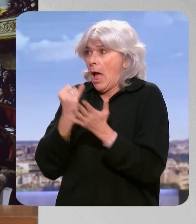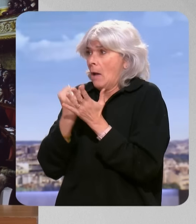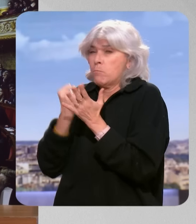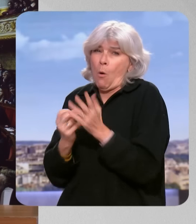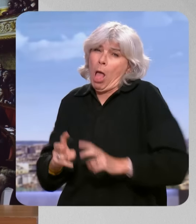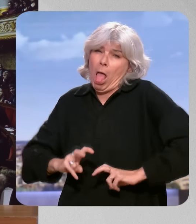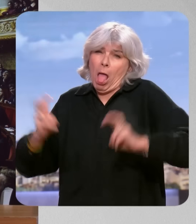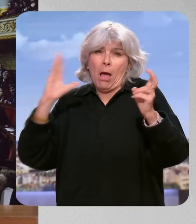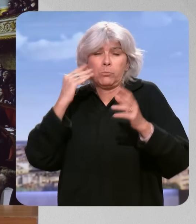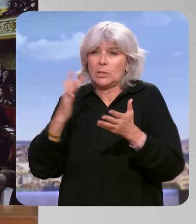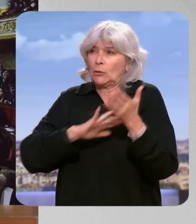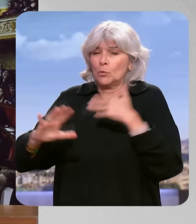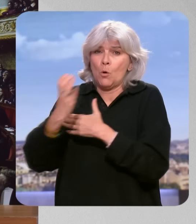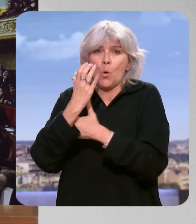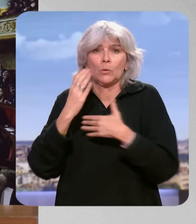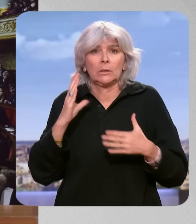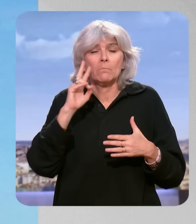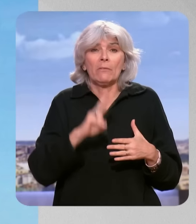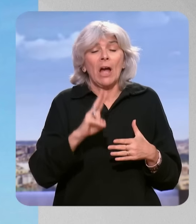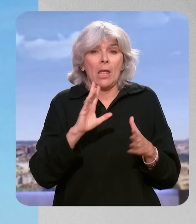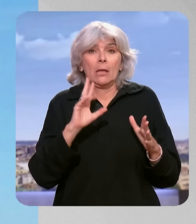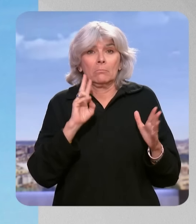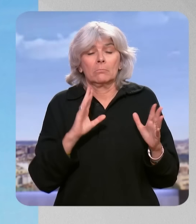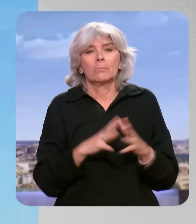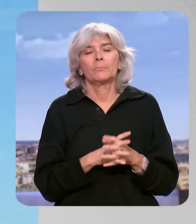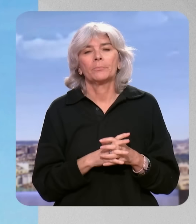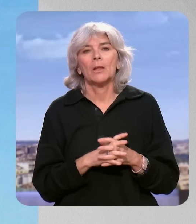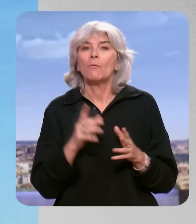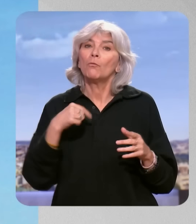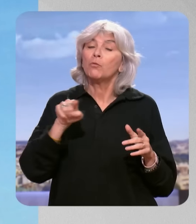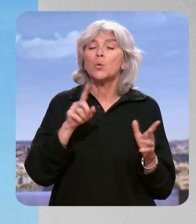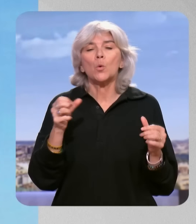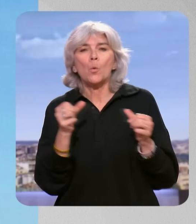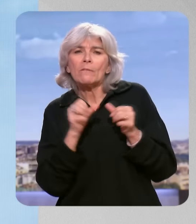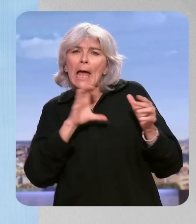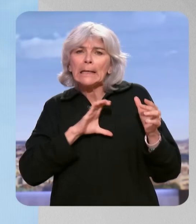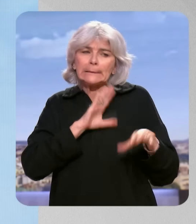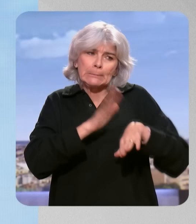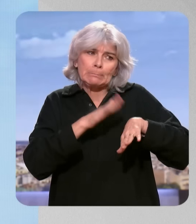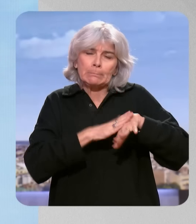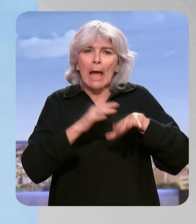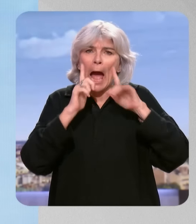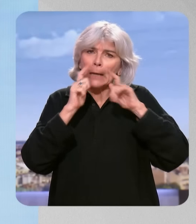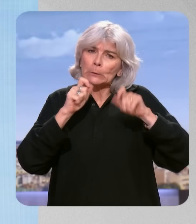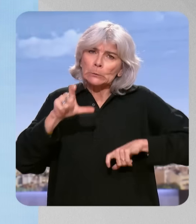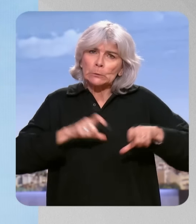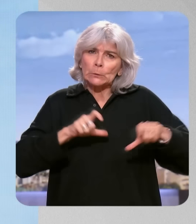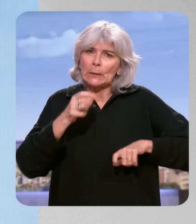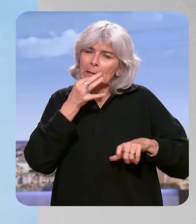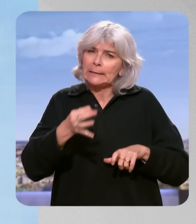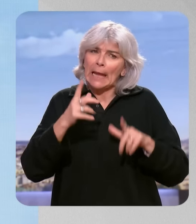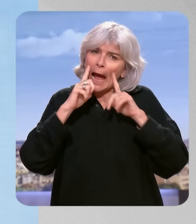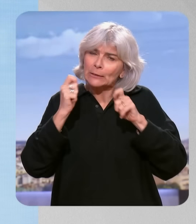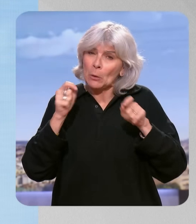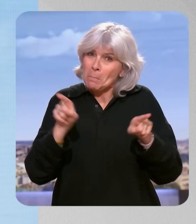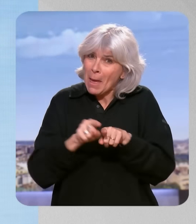voté contre. Voilà. Mais tous les autres ont voté contre. Vous avez donc tenté de mettre en garde vos collègues juste avant le vote. Vous avez précisé, attention,